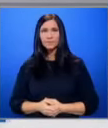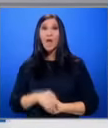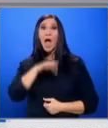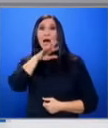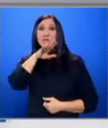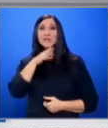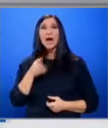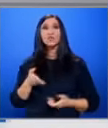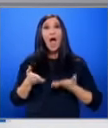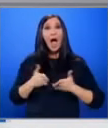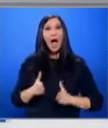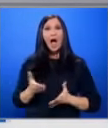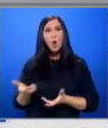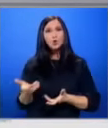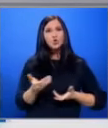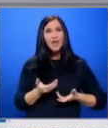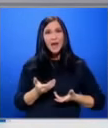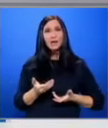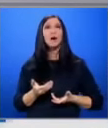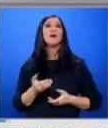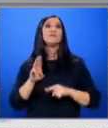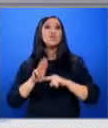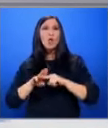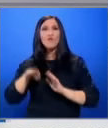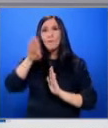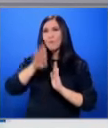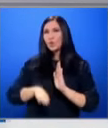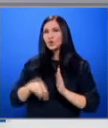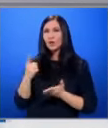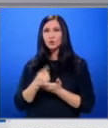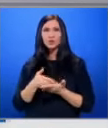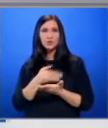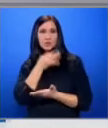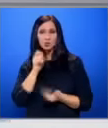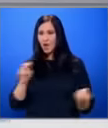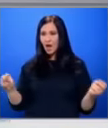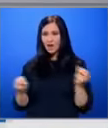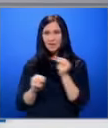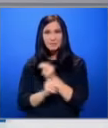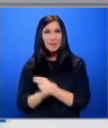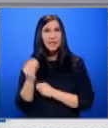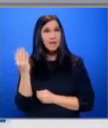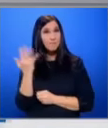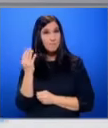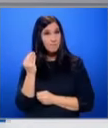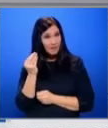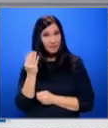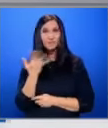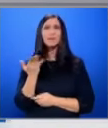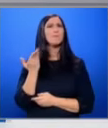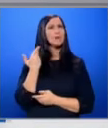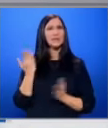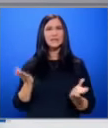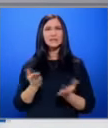Старшата акушерка на неонатологията в Шейново е понижена в длъжност заради случая с разменените бебета. Още в петък, преди да станат ясни